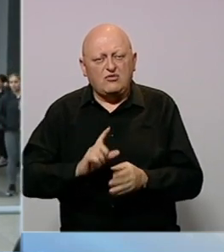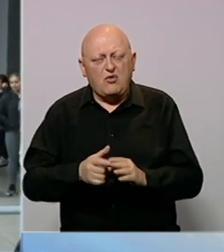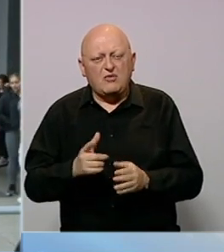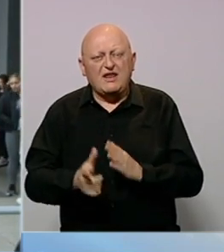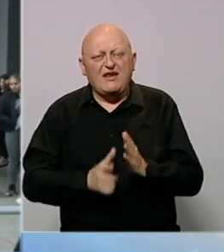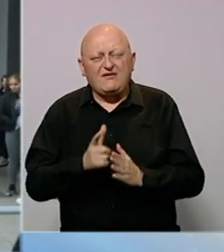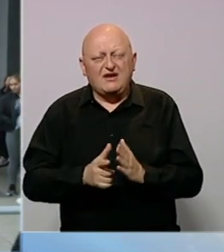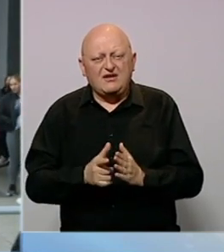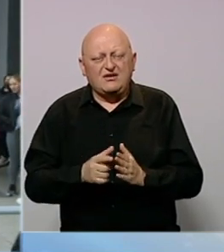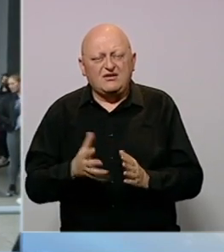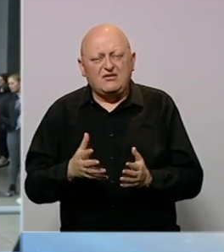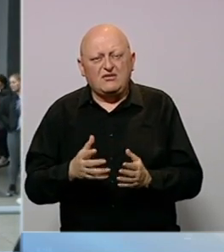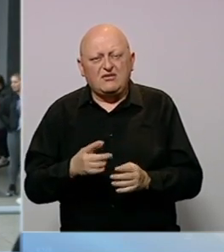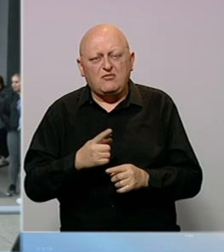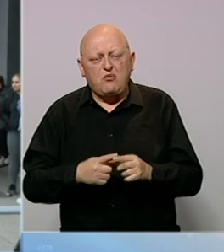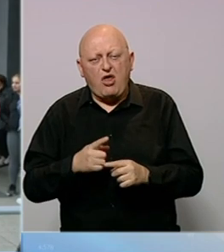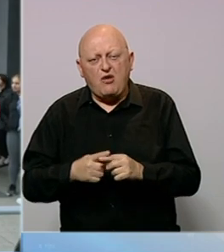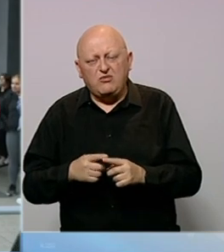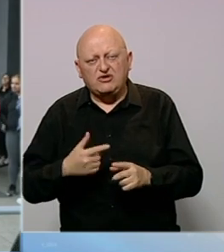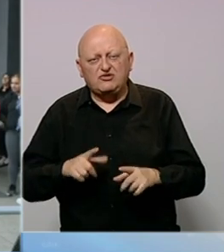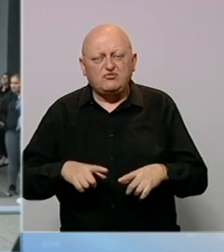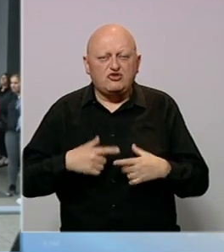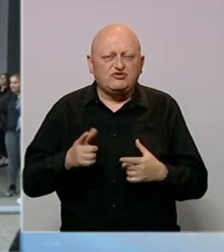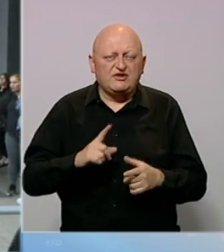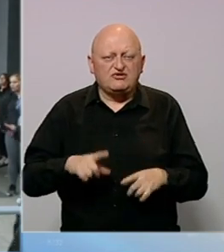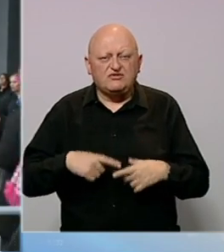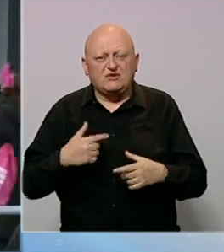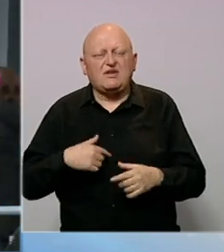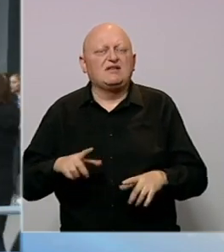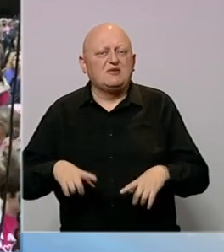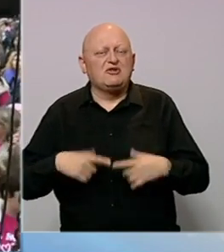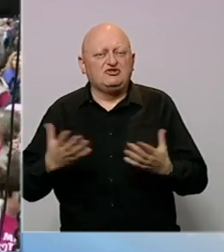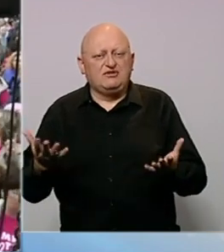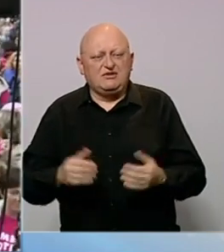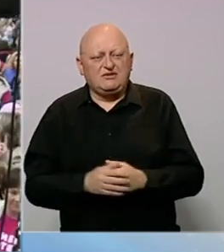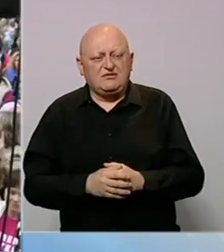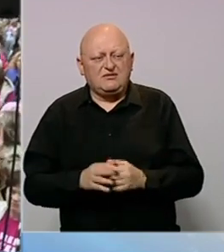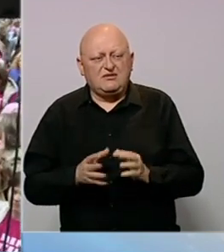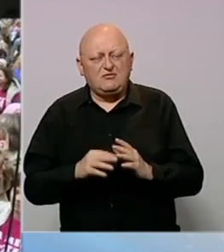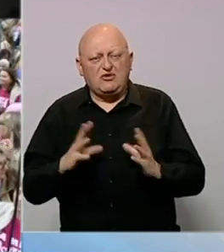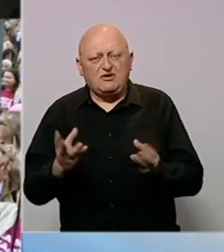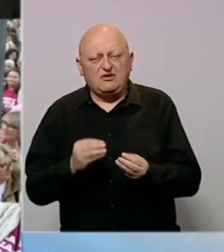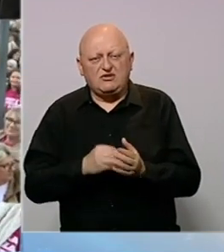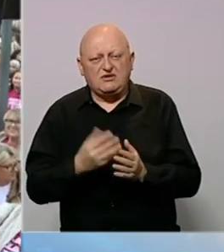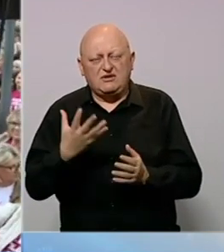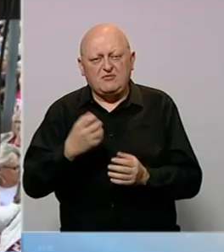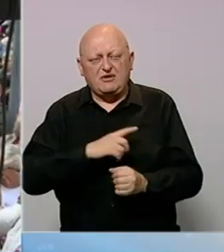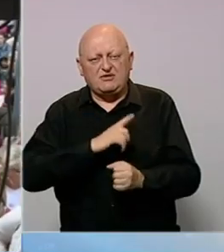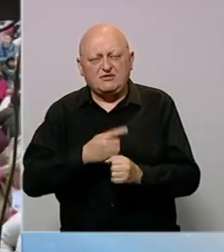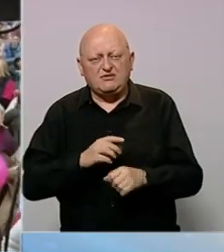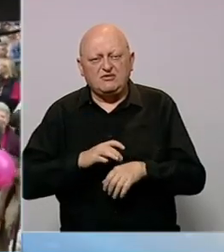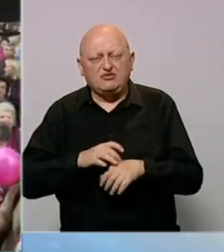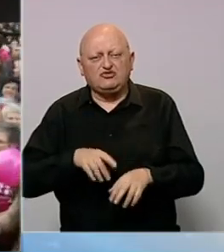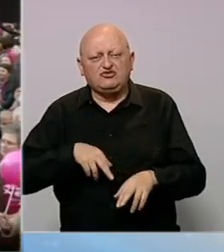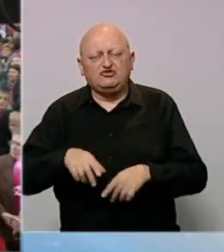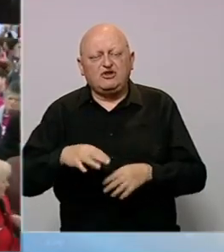vrijeme. Bilo je negdje pola-pola da ću preživjeti, ali ja sam preživjela. Meleva zajedno sa još 500 heroina predvodila